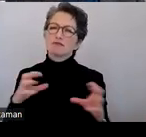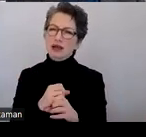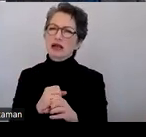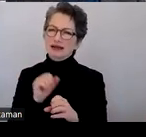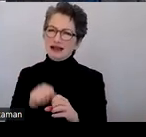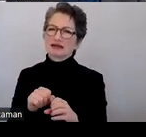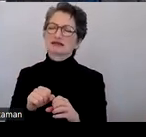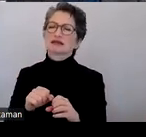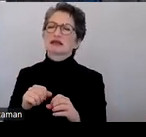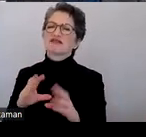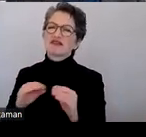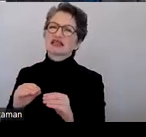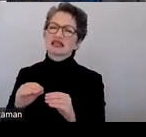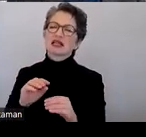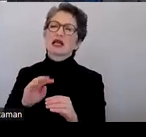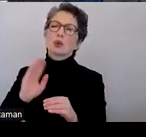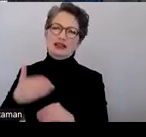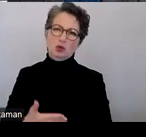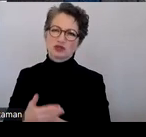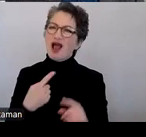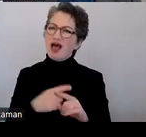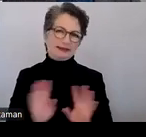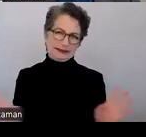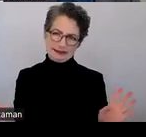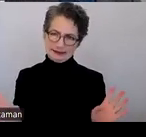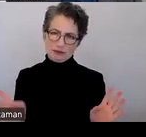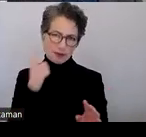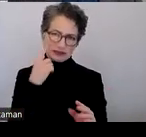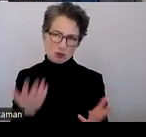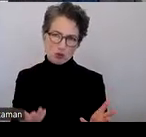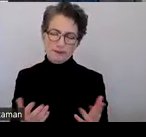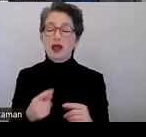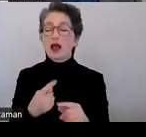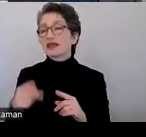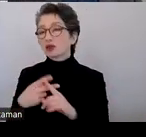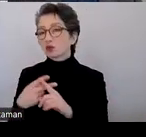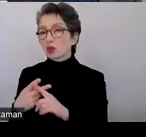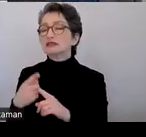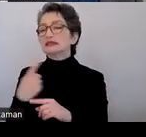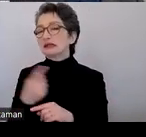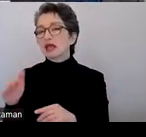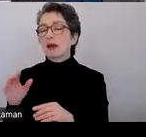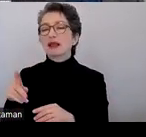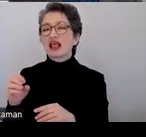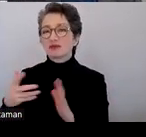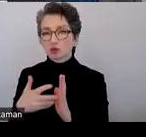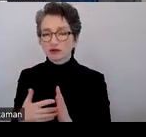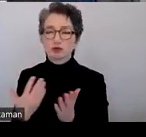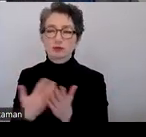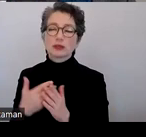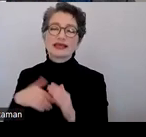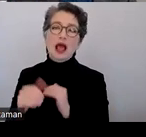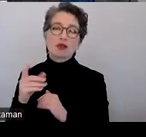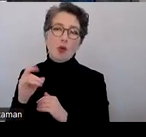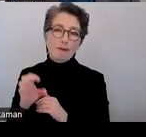momentan nur auf Windows. Und dann gibt es eben auch noch andere Tools, die PDFs prüfen, zum Beispiel in Adobe selber oder